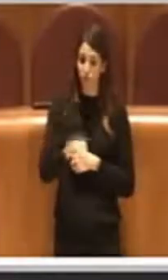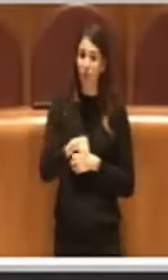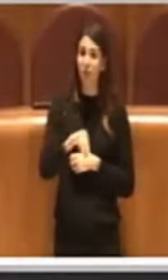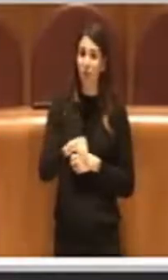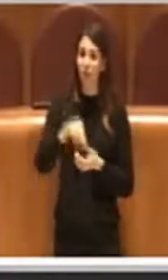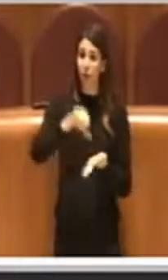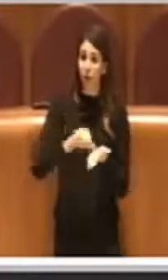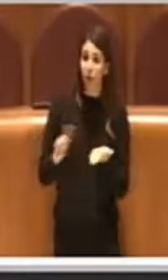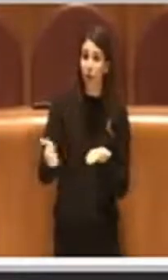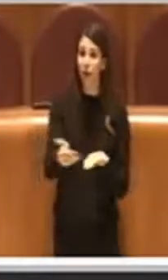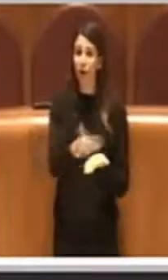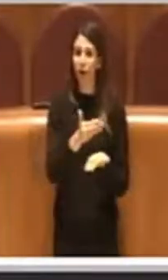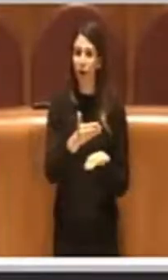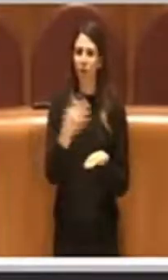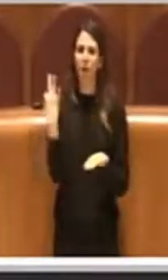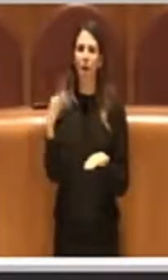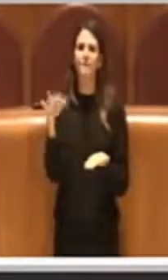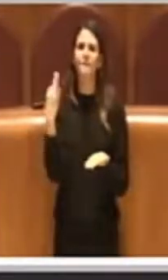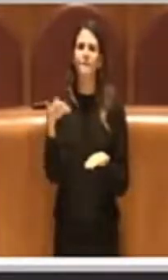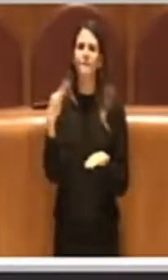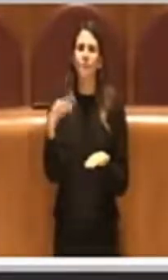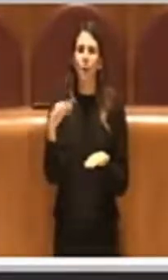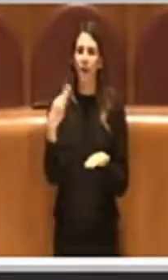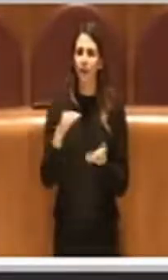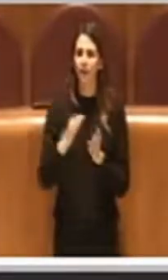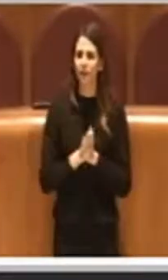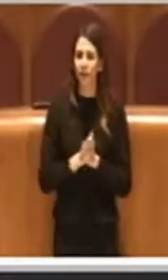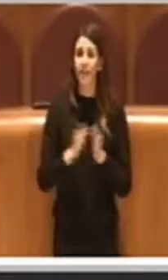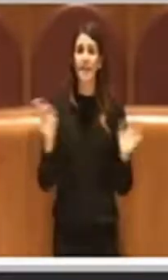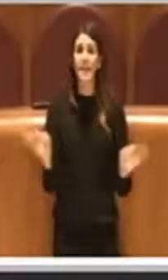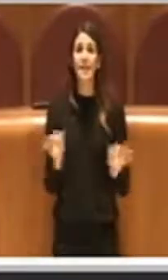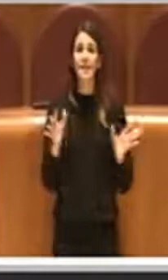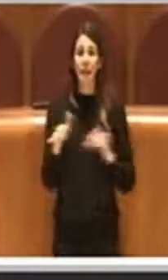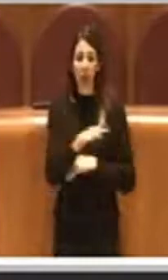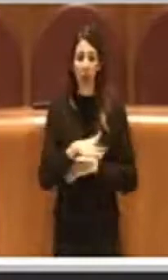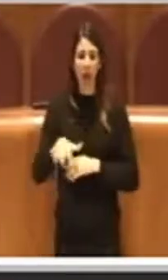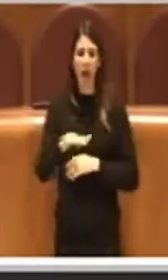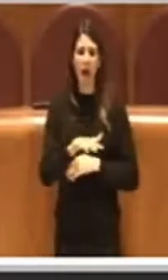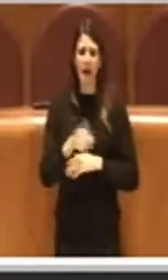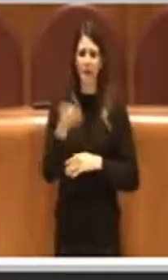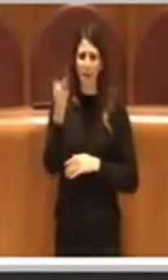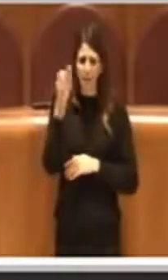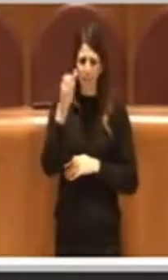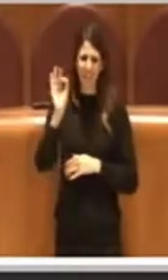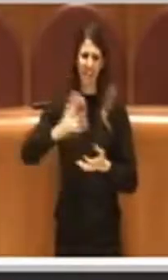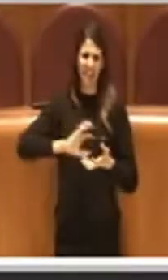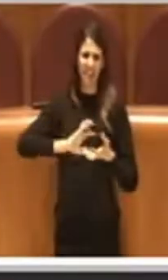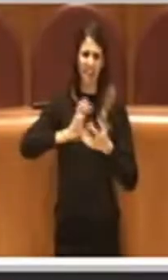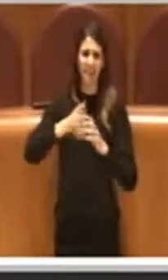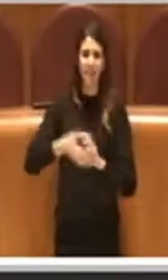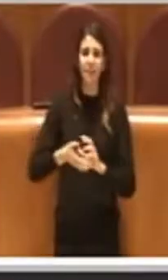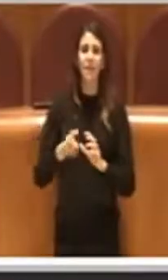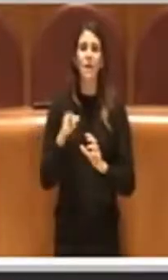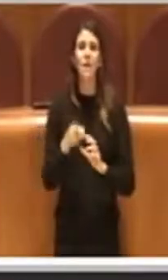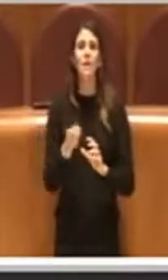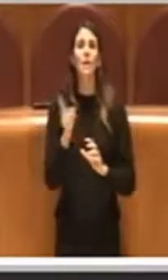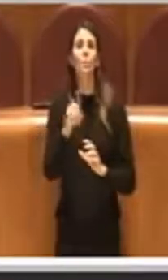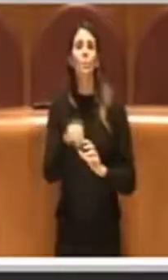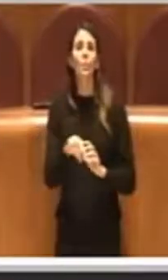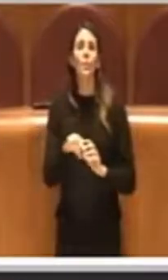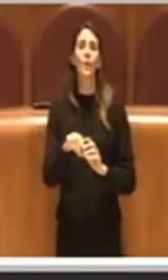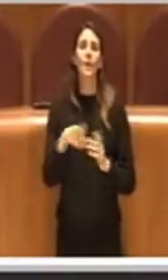collocati e se abbiamo un'area particolarmente degradata, dove peraltro magari c'è anche sversamento di